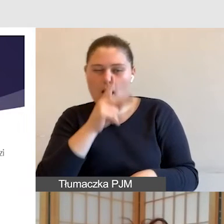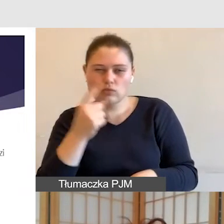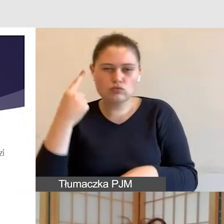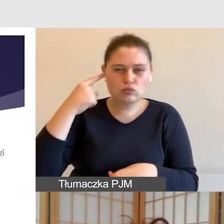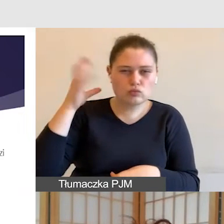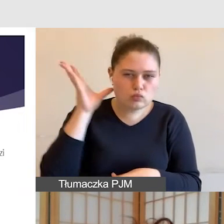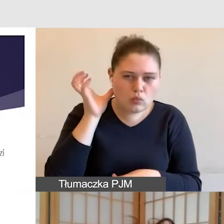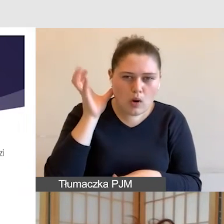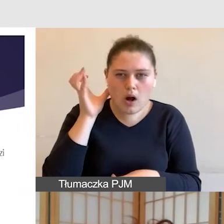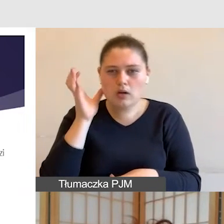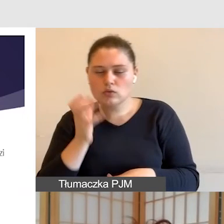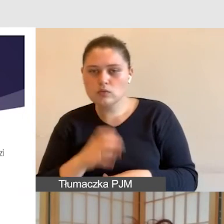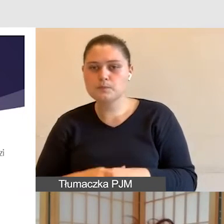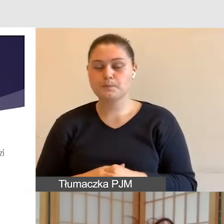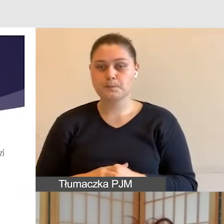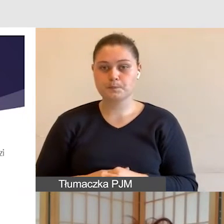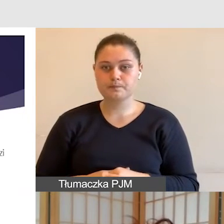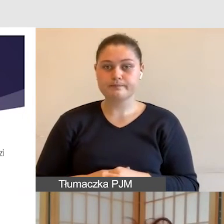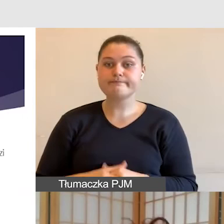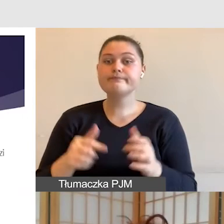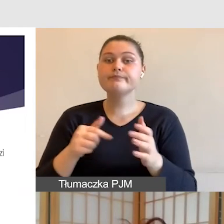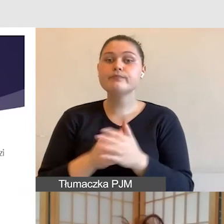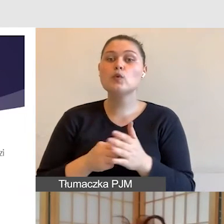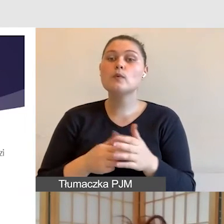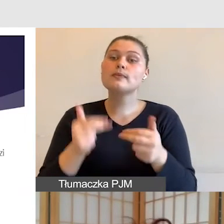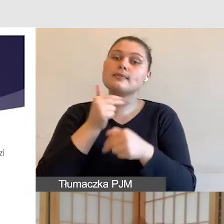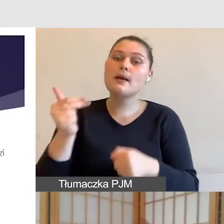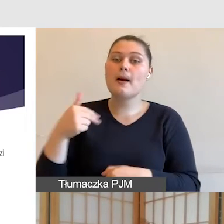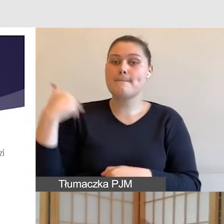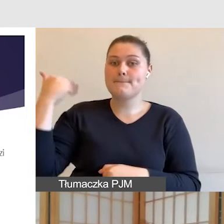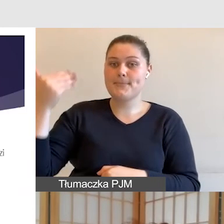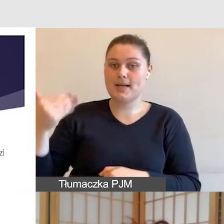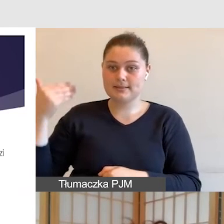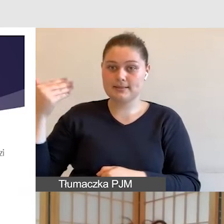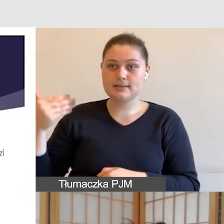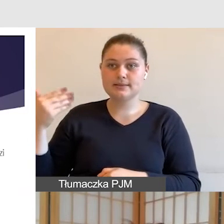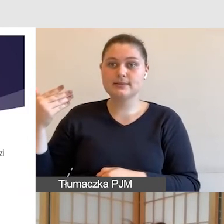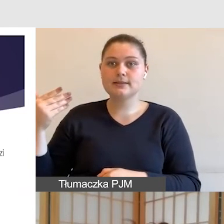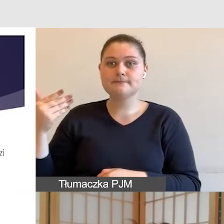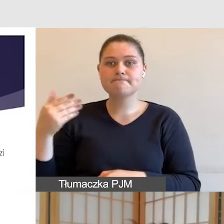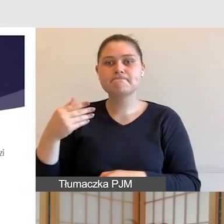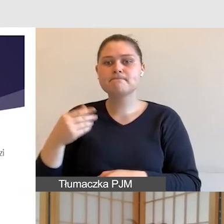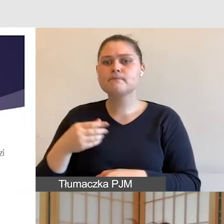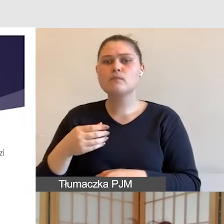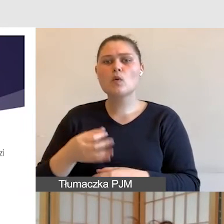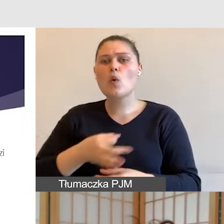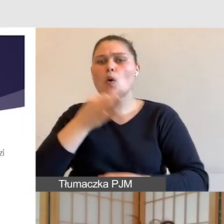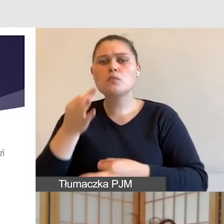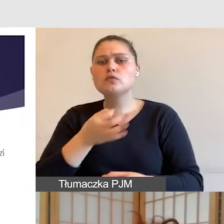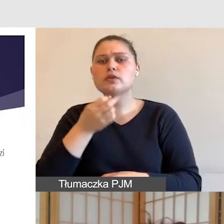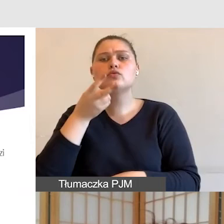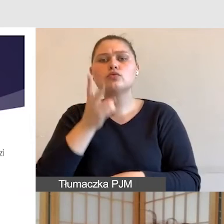komunikacji, który został omówiony po raz pierwszy w taki zupełnie ciekawy sposób przez pana Alberta